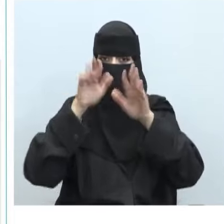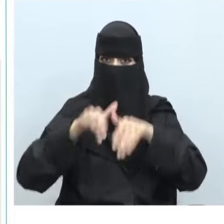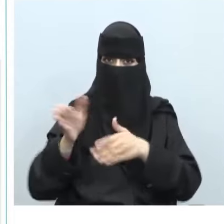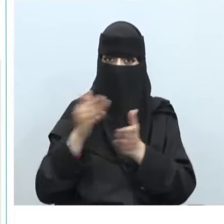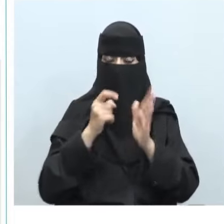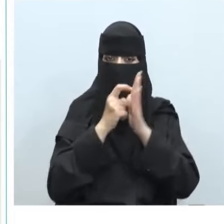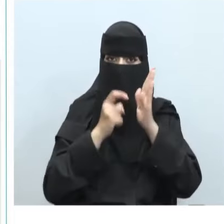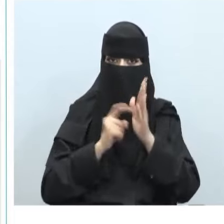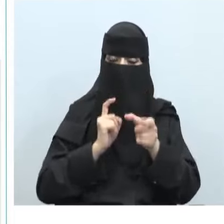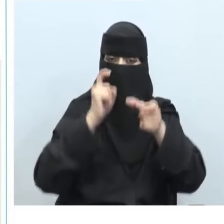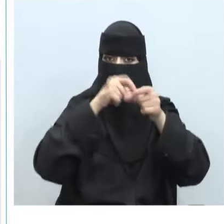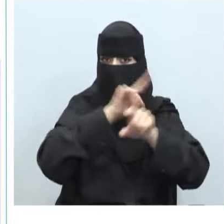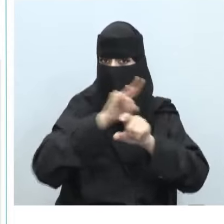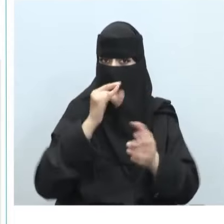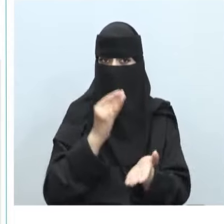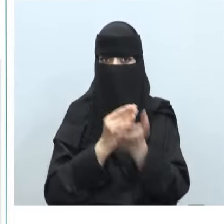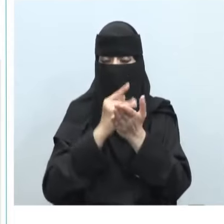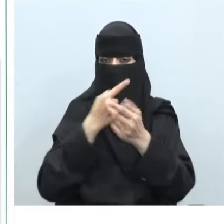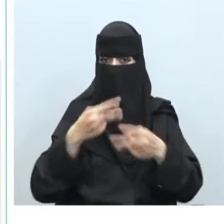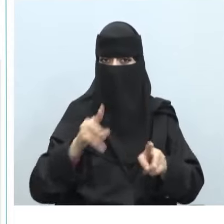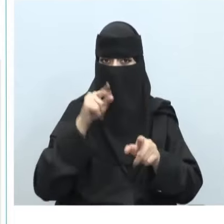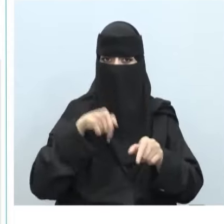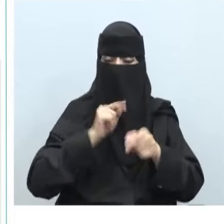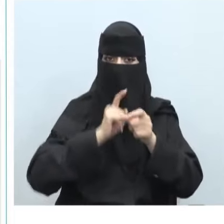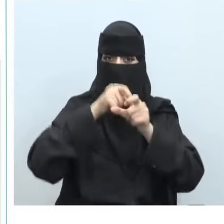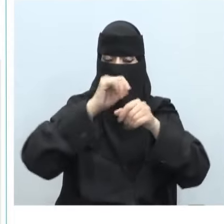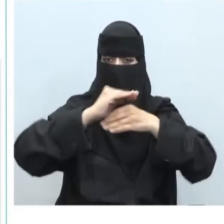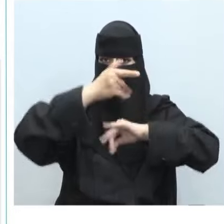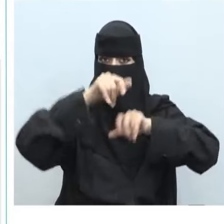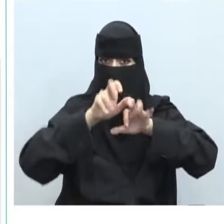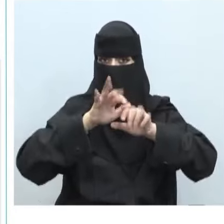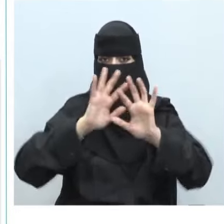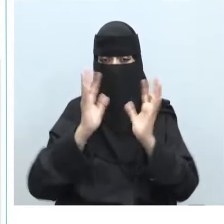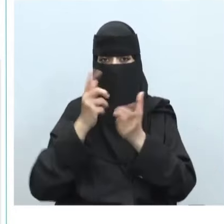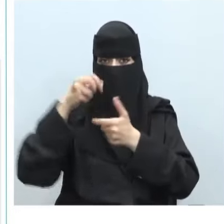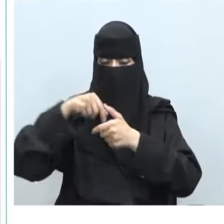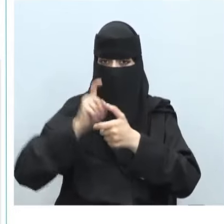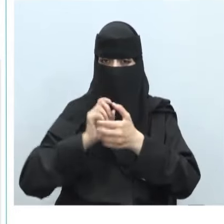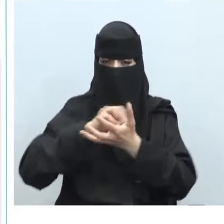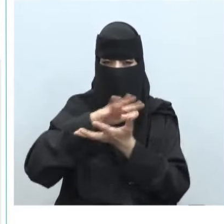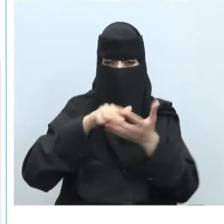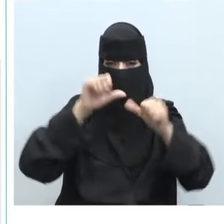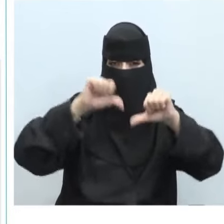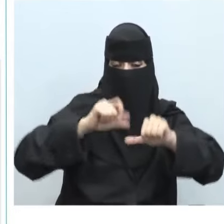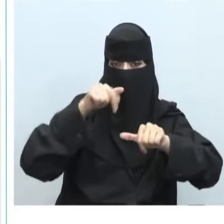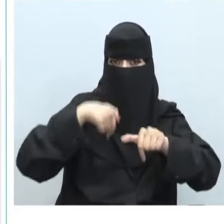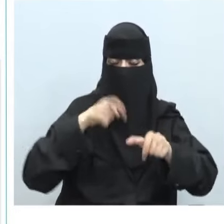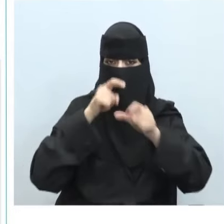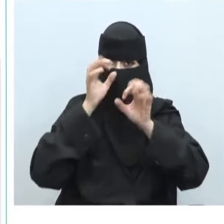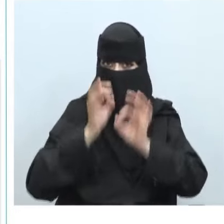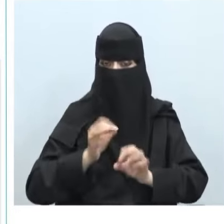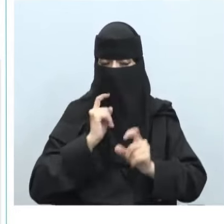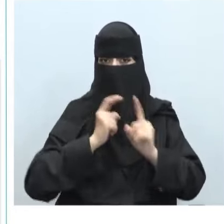القانون الوصول غير المصرح به إلى أجهزة الحاسب وكافة أشكال التخريب أو الضرر المتعمد